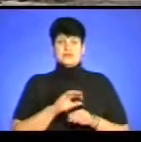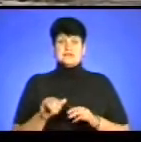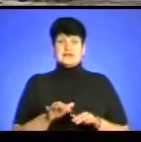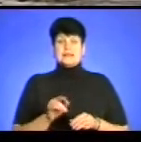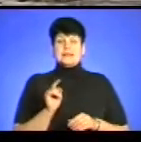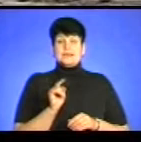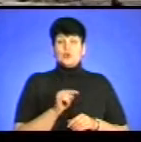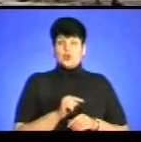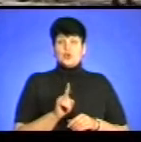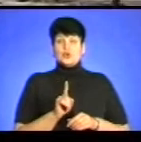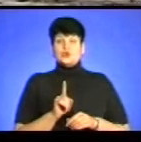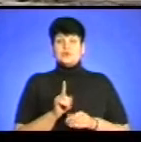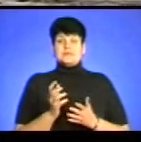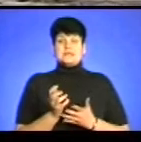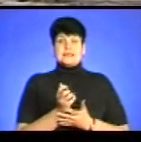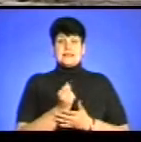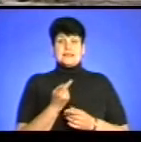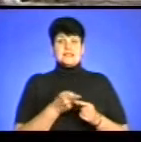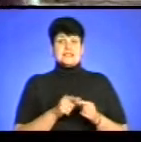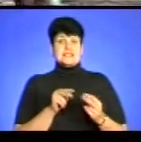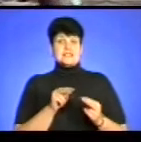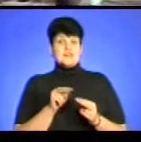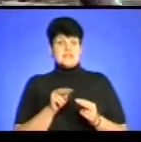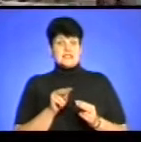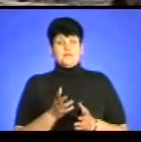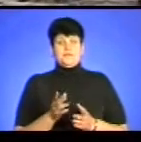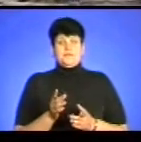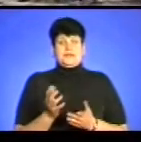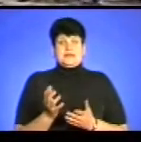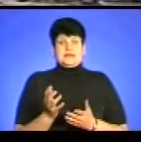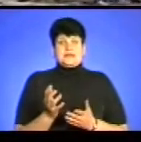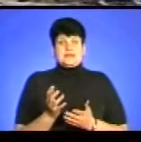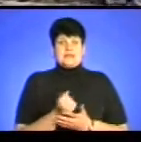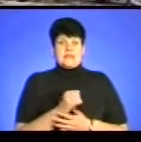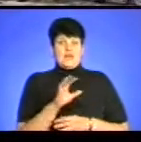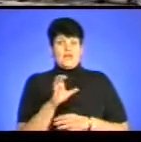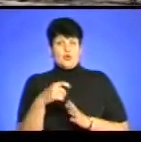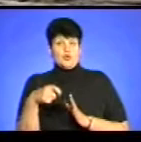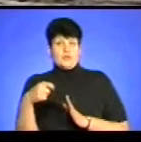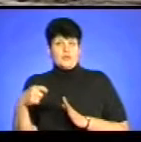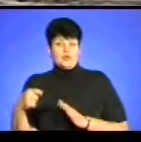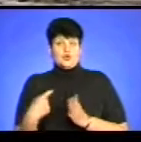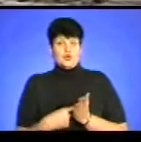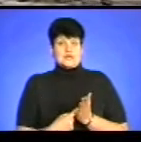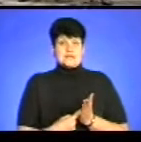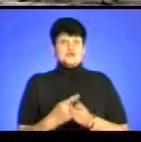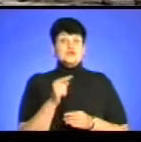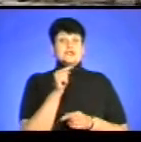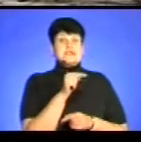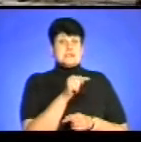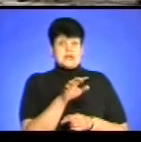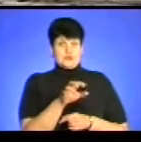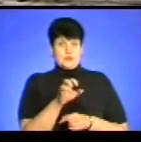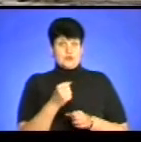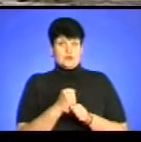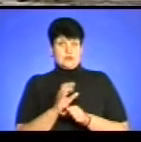того, щоб знайти тих свідків, знайти якісь фото-відеофіксації, щоб довести, що саме ця собачка